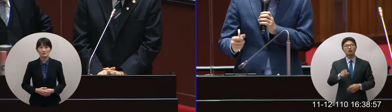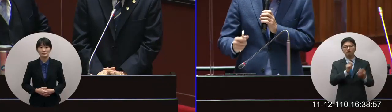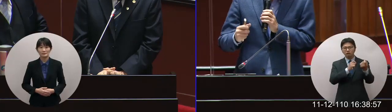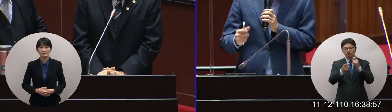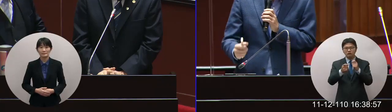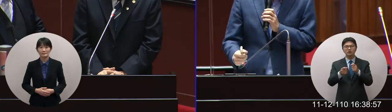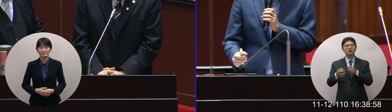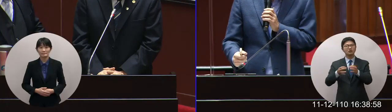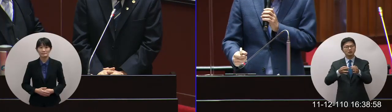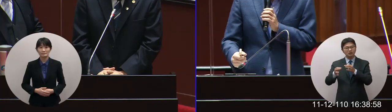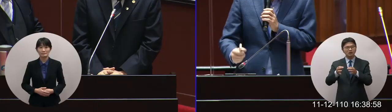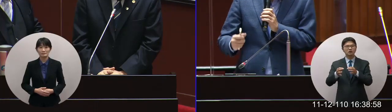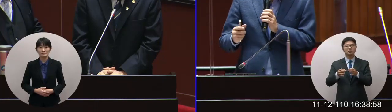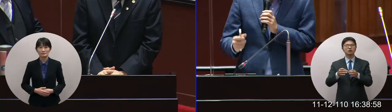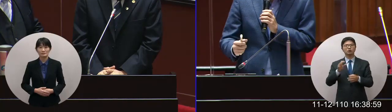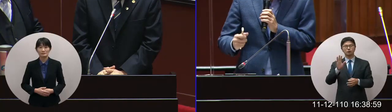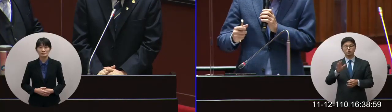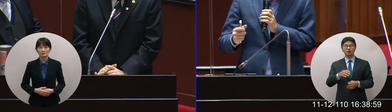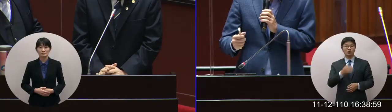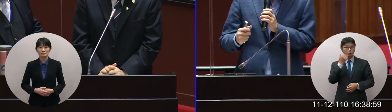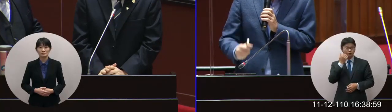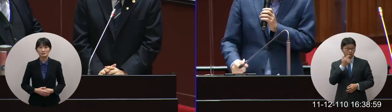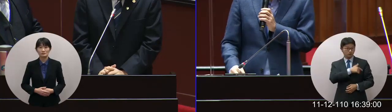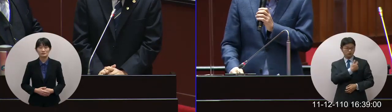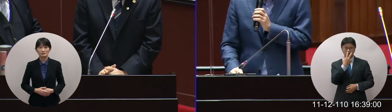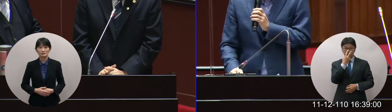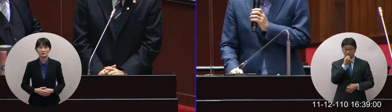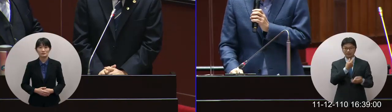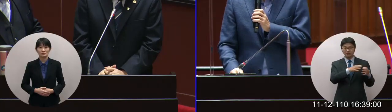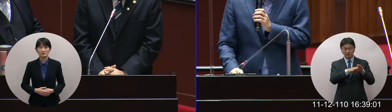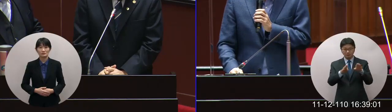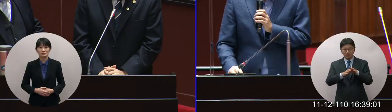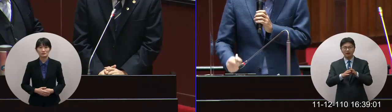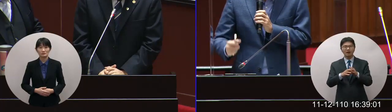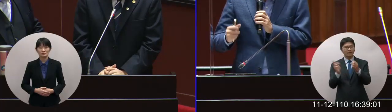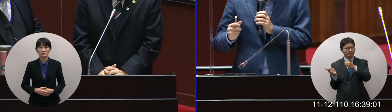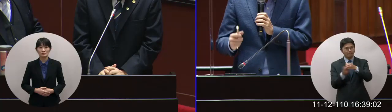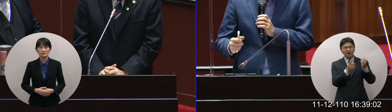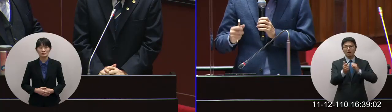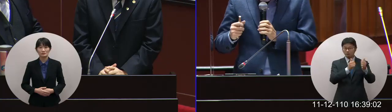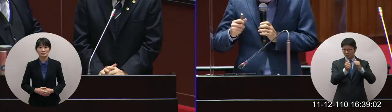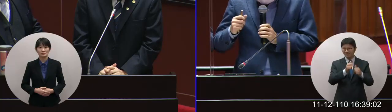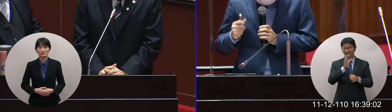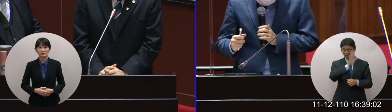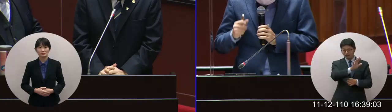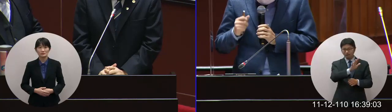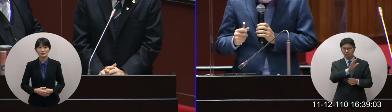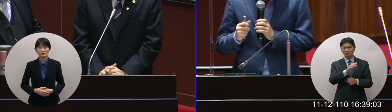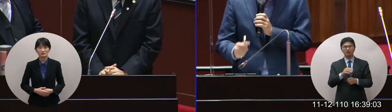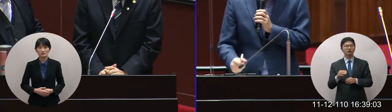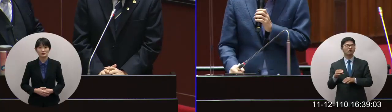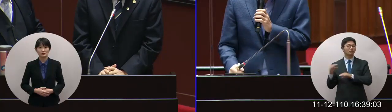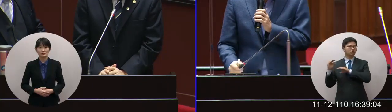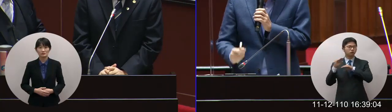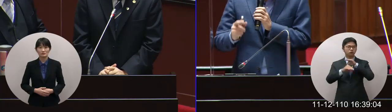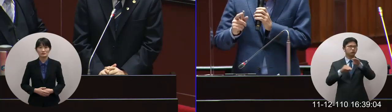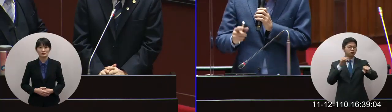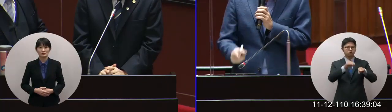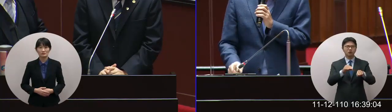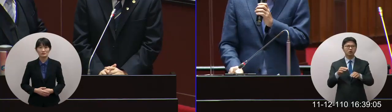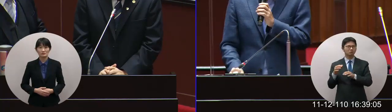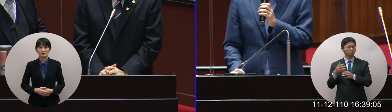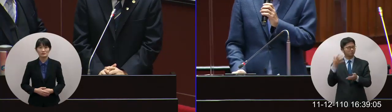到了假日或者活動甚至棒球固定的五十天的一個比賽它的車的量是非常非常大